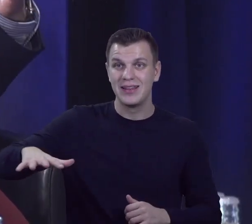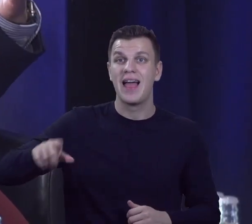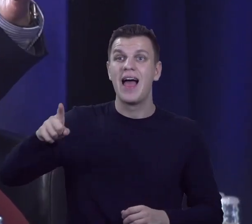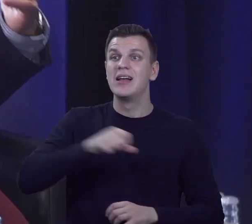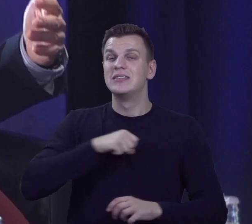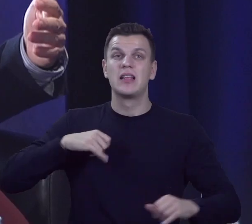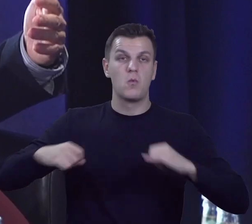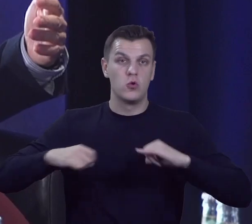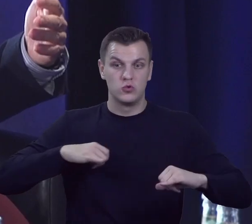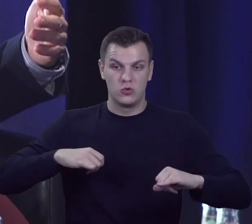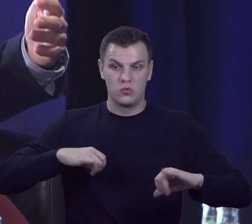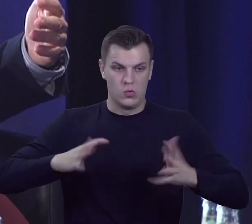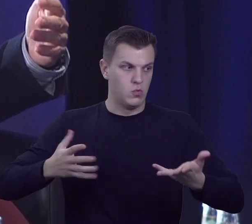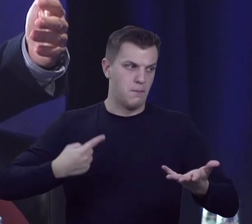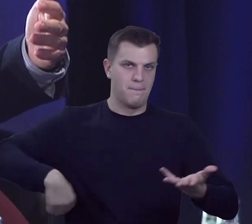są, to jesteśmy my wszyscy.